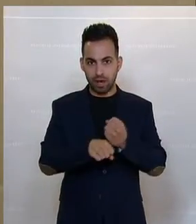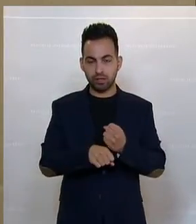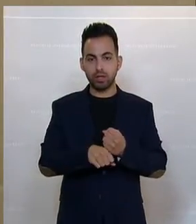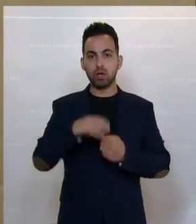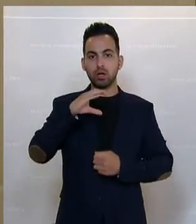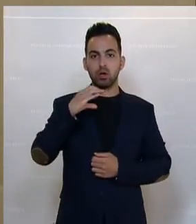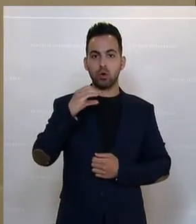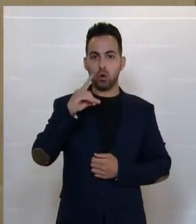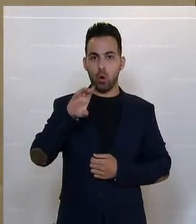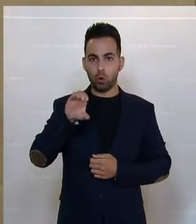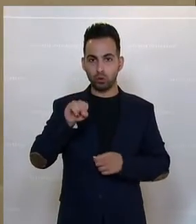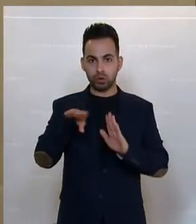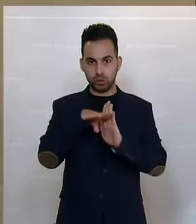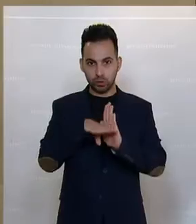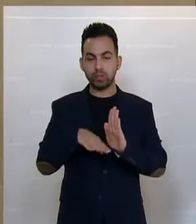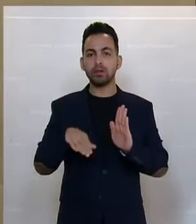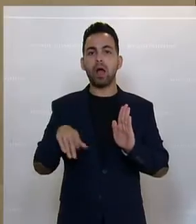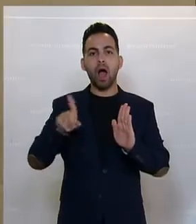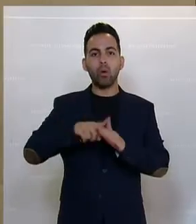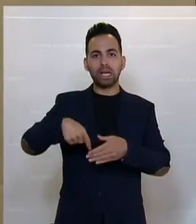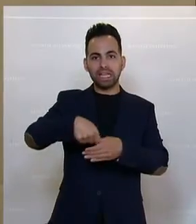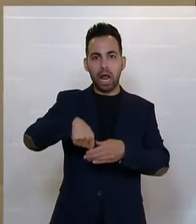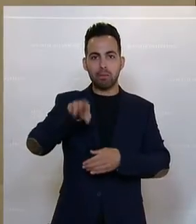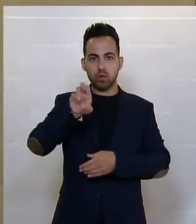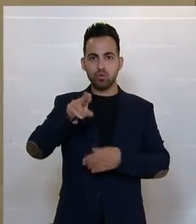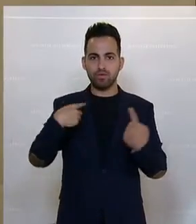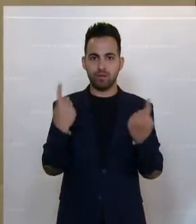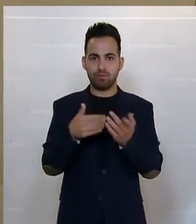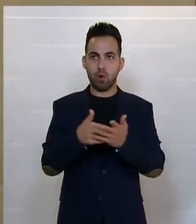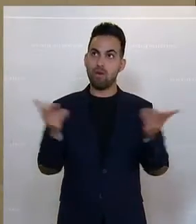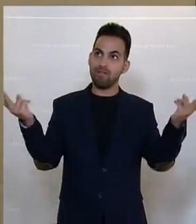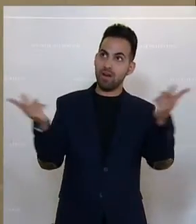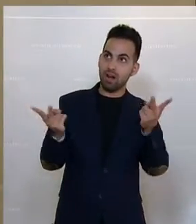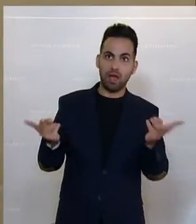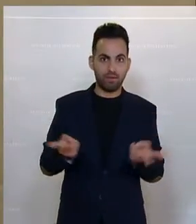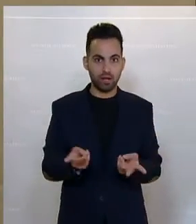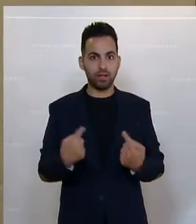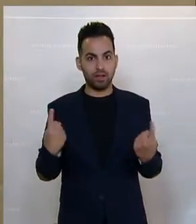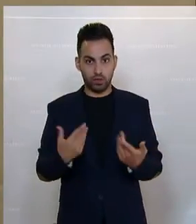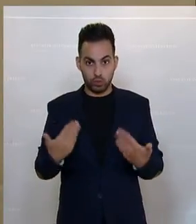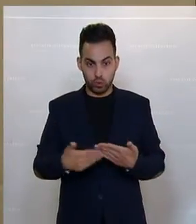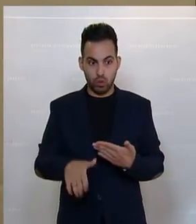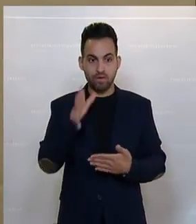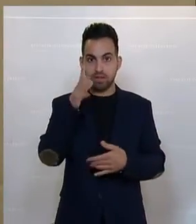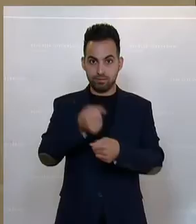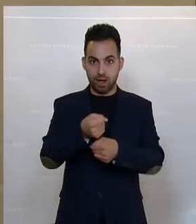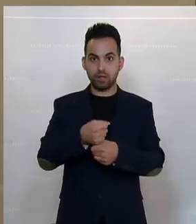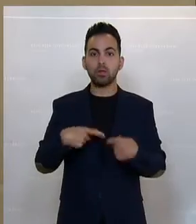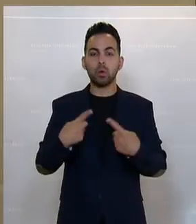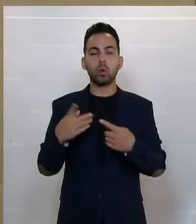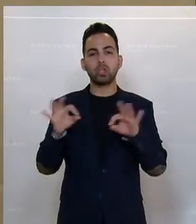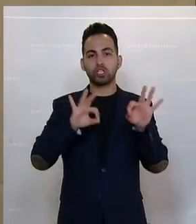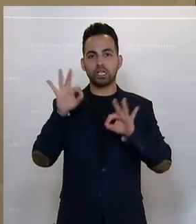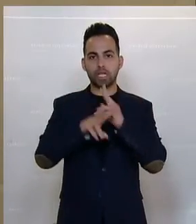heißen. Es geht ja auch darum, dass wir innerhalb der EU-Länder vergleichen können. Das werden wir so jetzt machen, beziehungsweise die